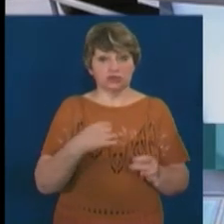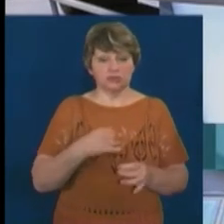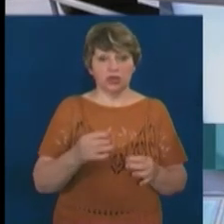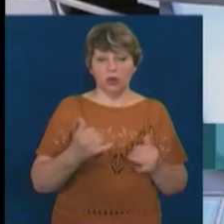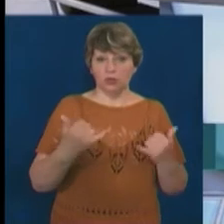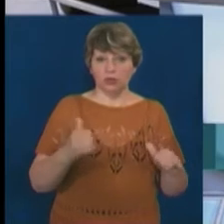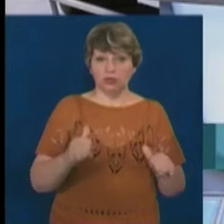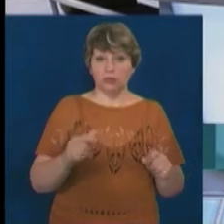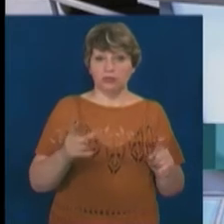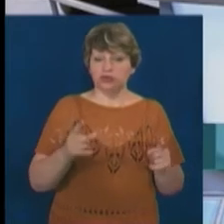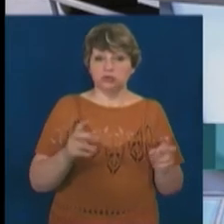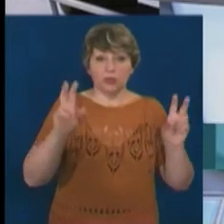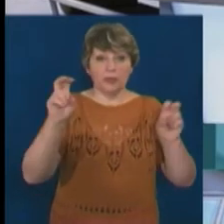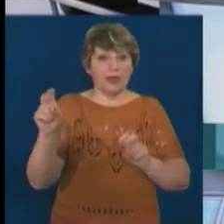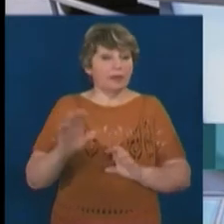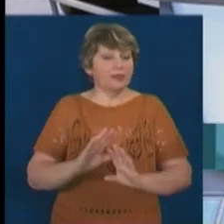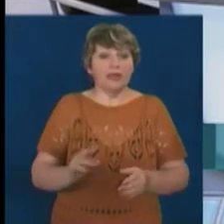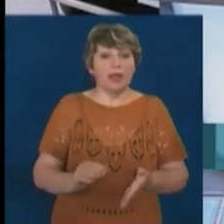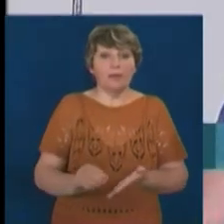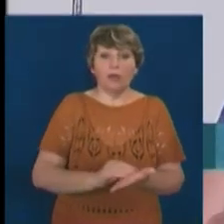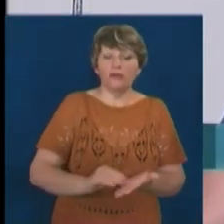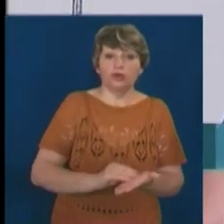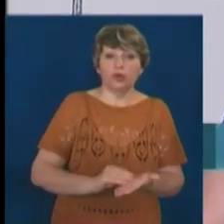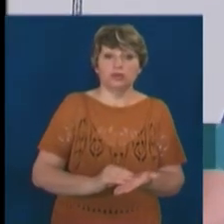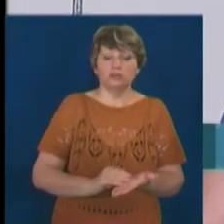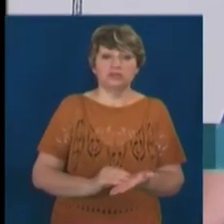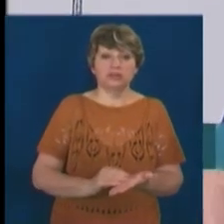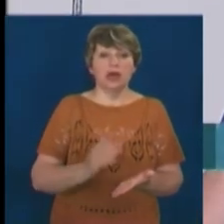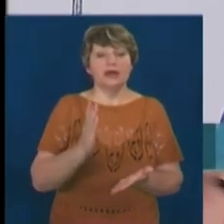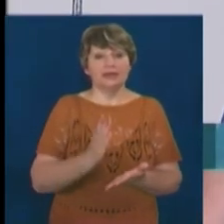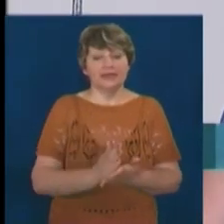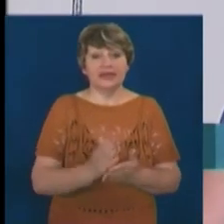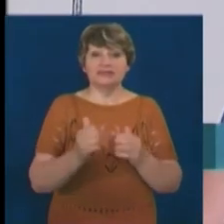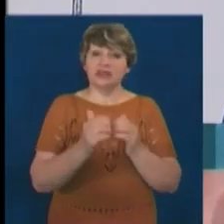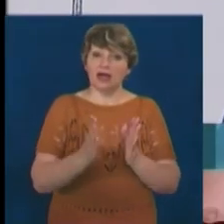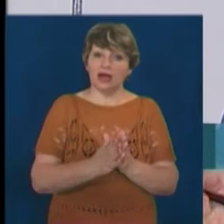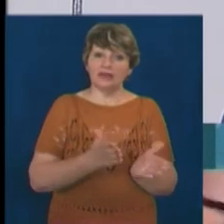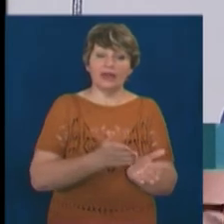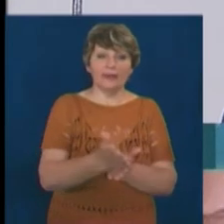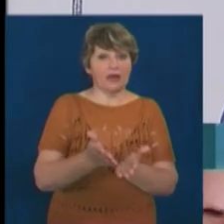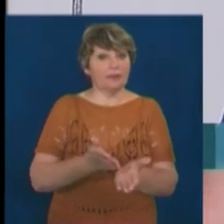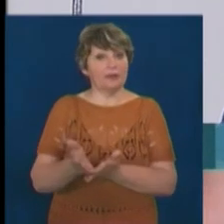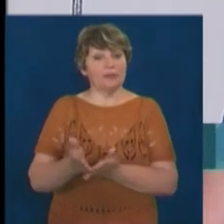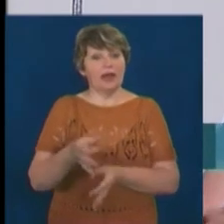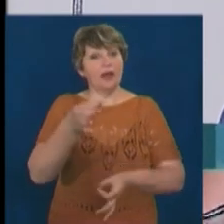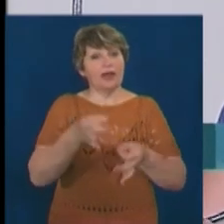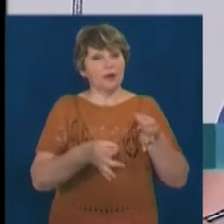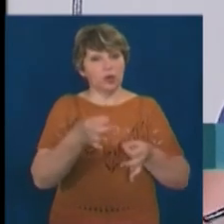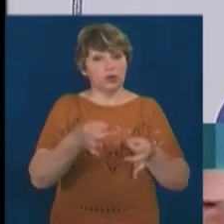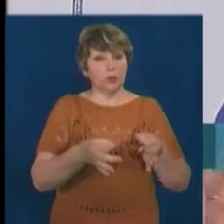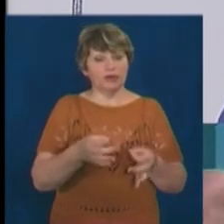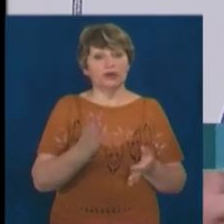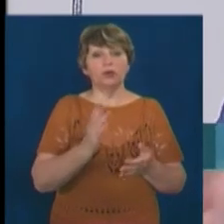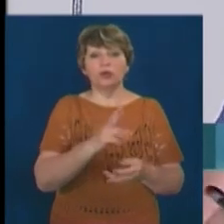повторюються теми, не повторюються ідеї. Є якісь загальні напрямки, типу екологія, яка болить в великій